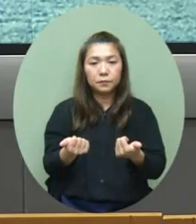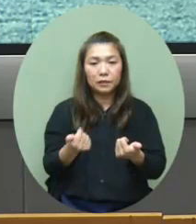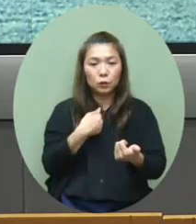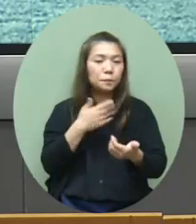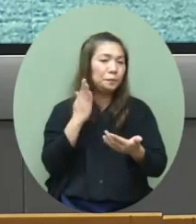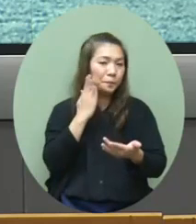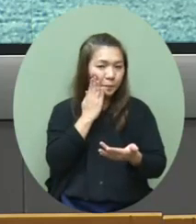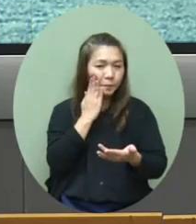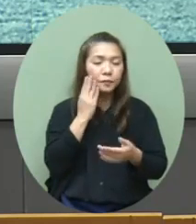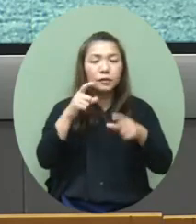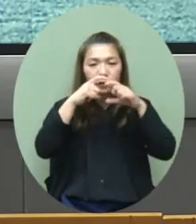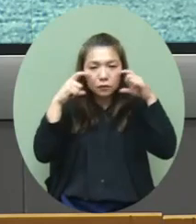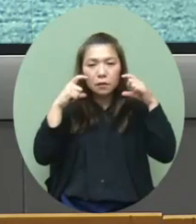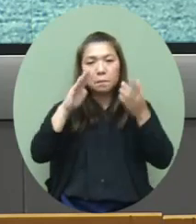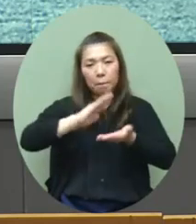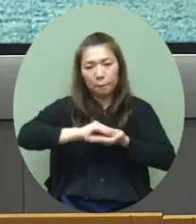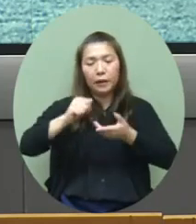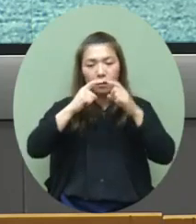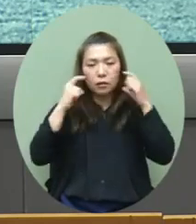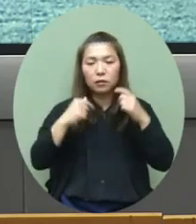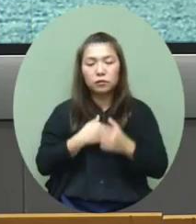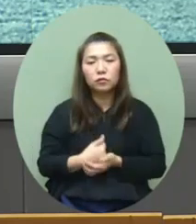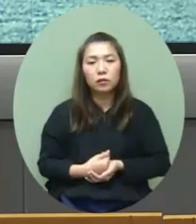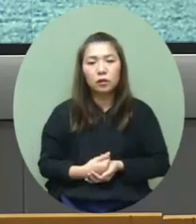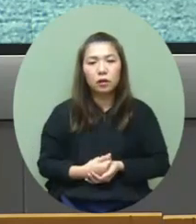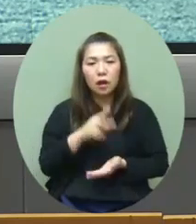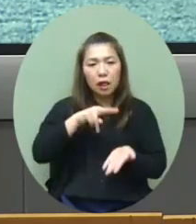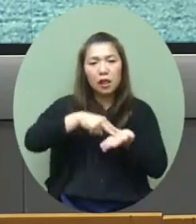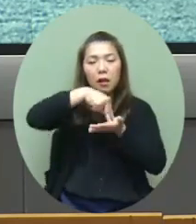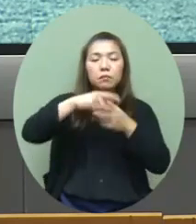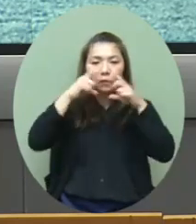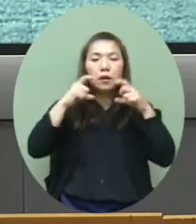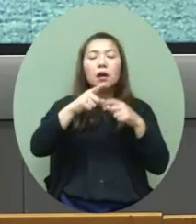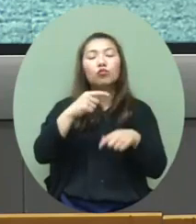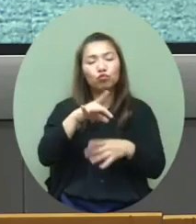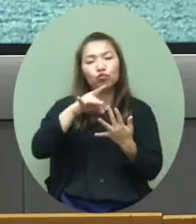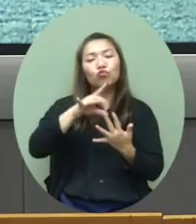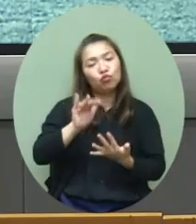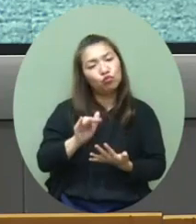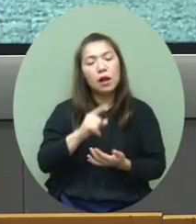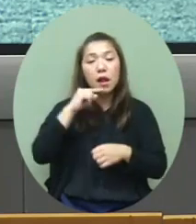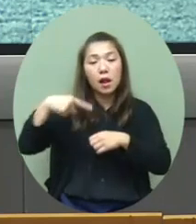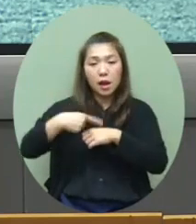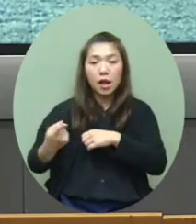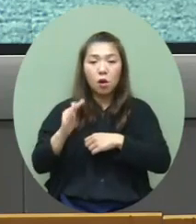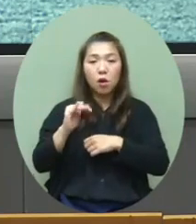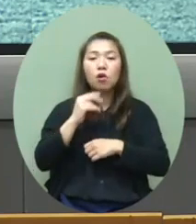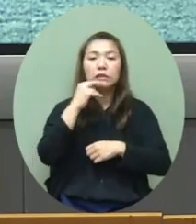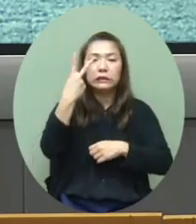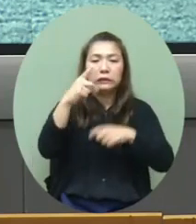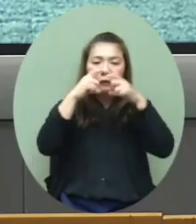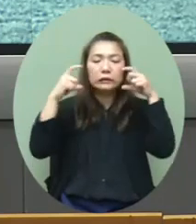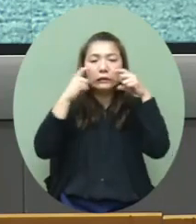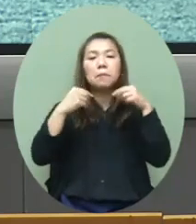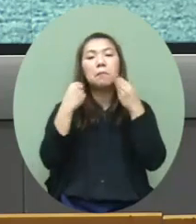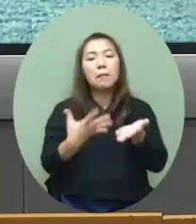貼的面部的口罩所以那種立體口罩當然都是其中一個選擇另一個選擇就是戴兩個口罩